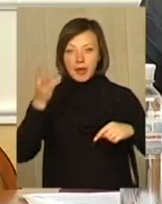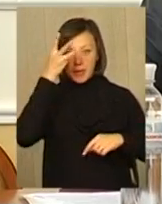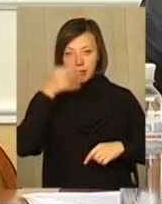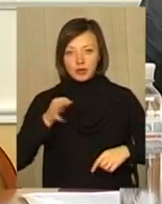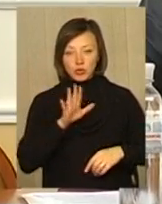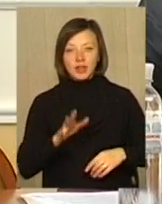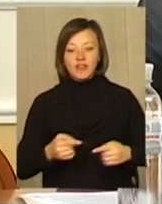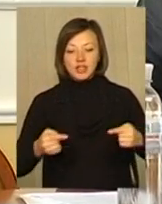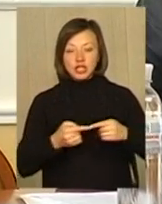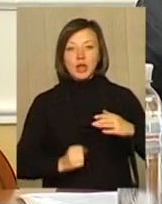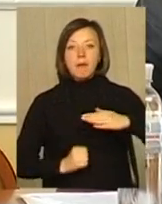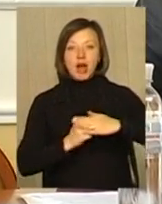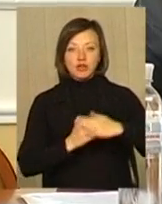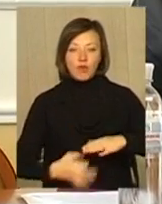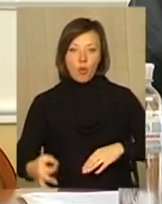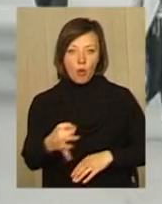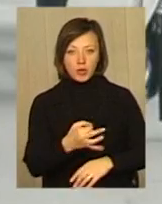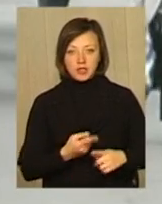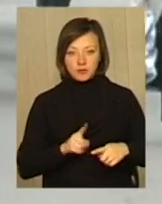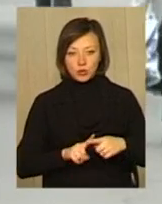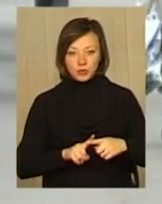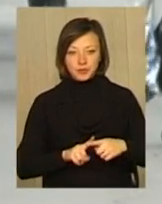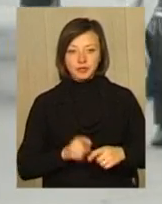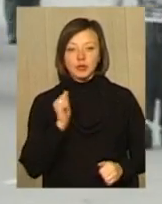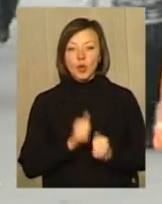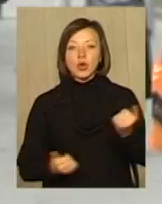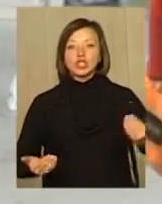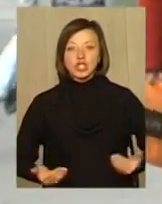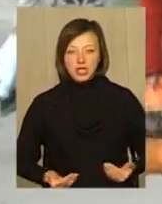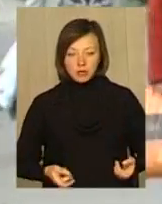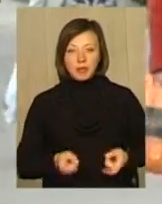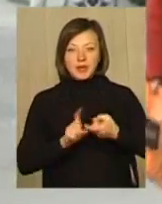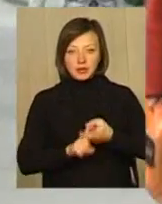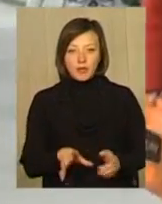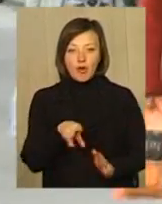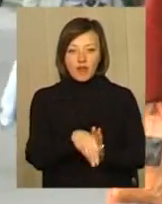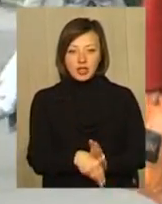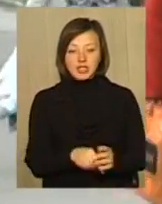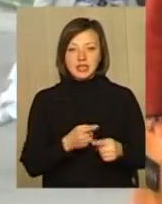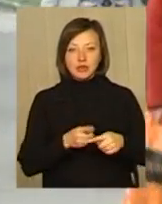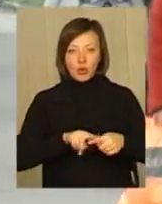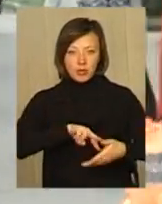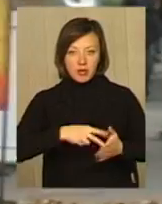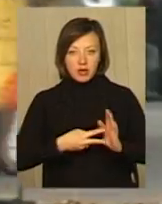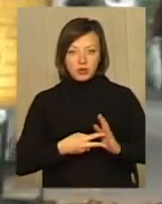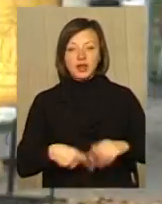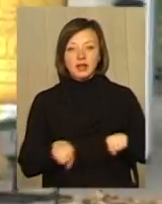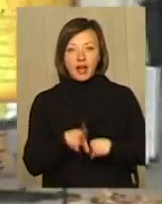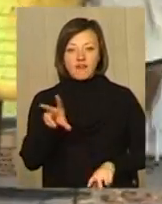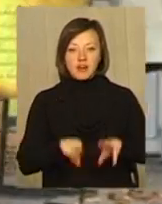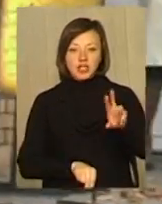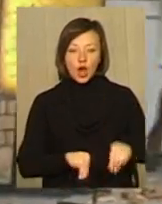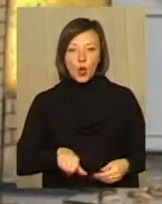визначена базовою областю в цьому плані. Кожен житель області буде причетний до впровадження стратегії регіонального розвитку, так вважає